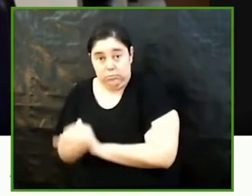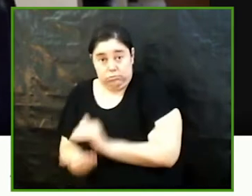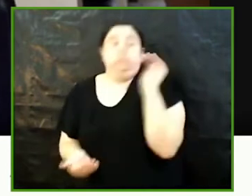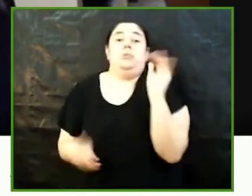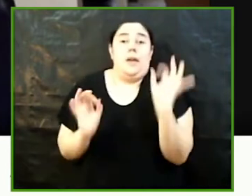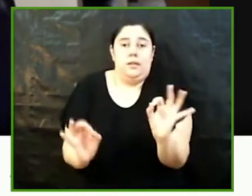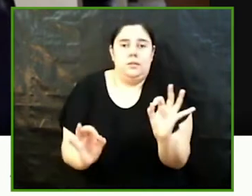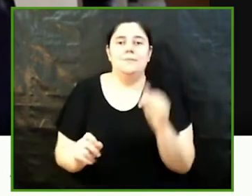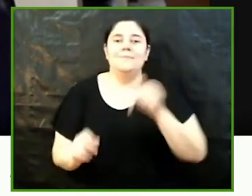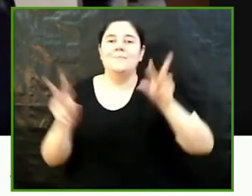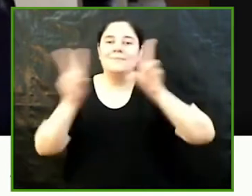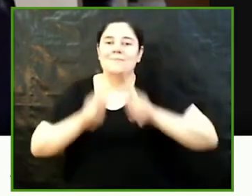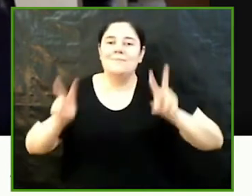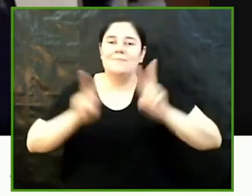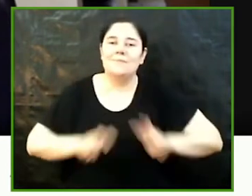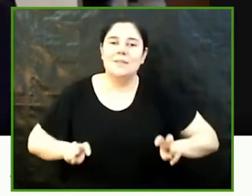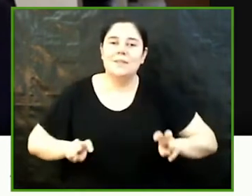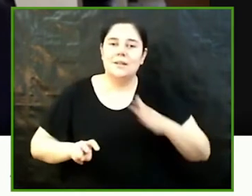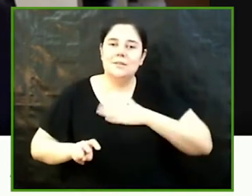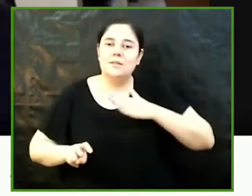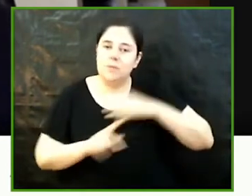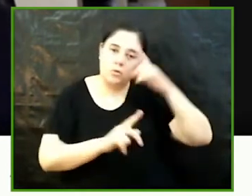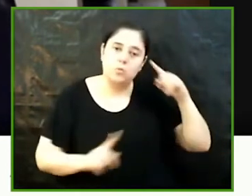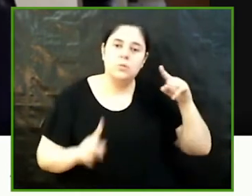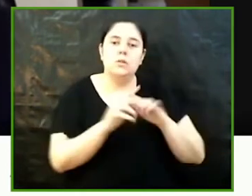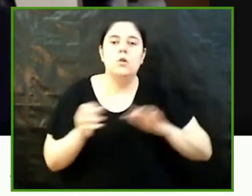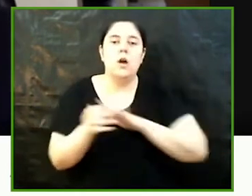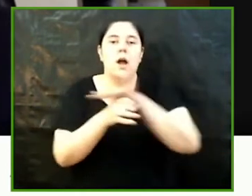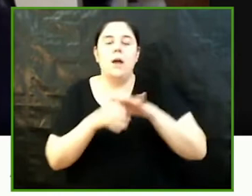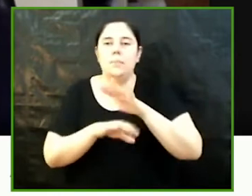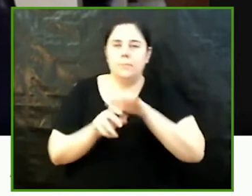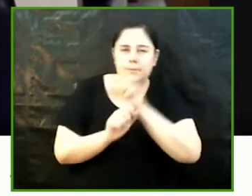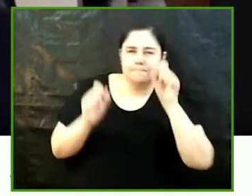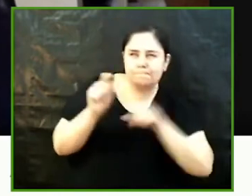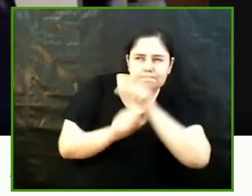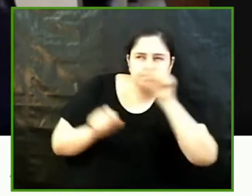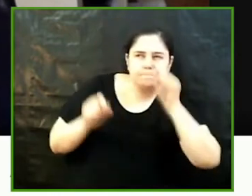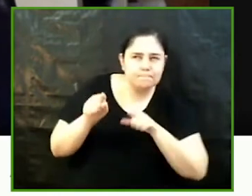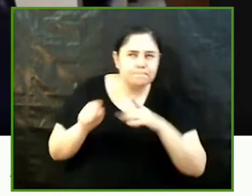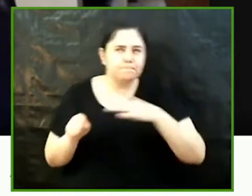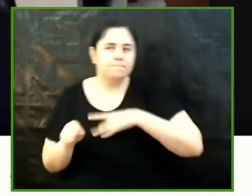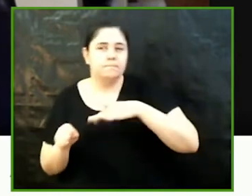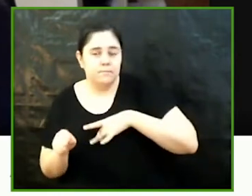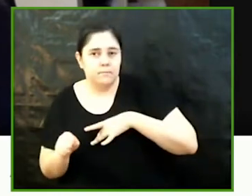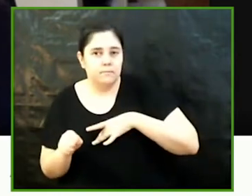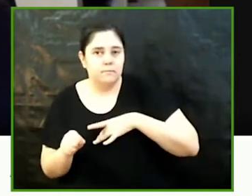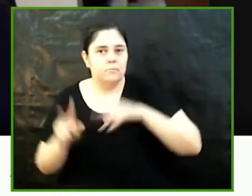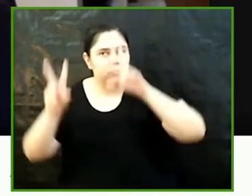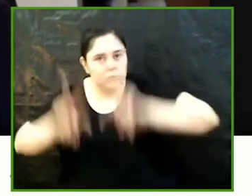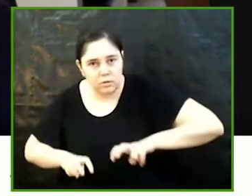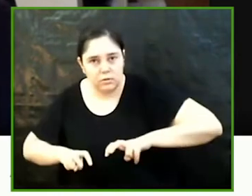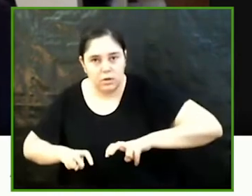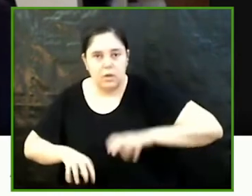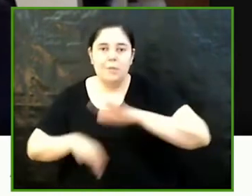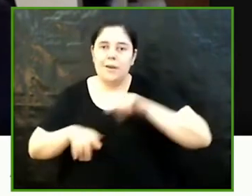recerca no ha estat una altra que la de tractar un àmbit de qüestionament social actual i contribuir en la mesura del possible en l'educació en